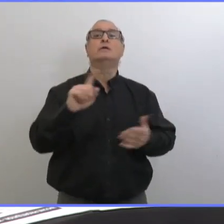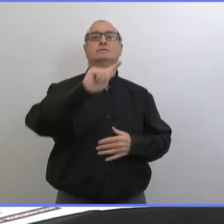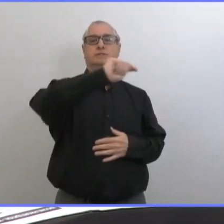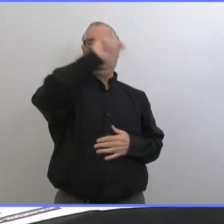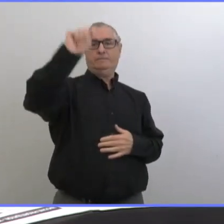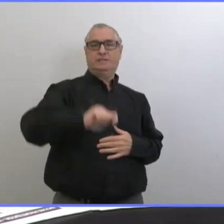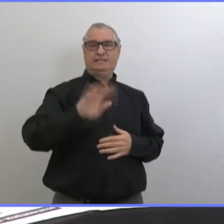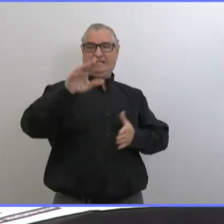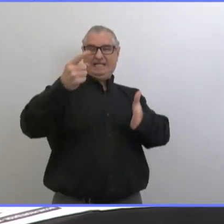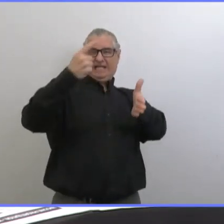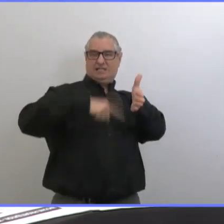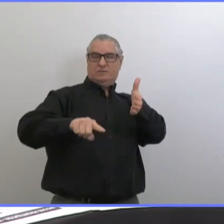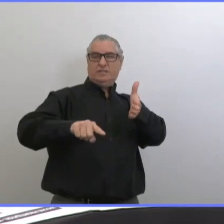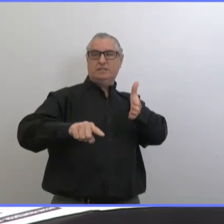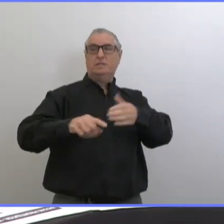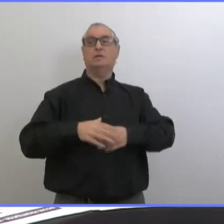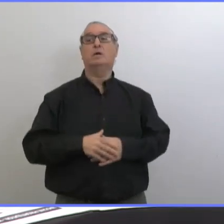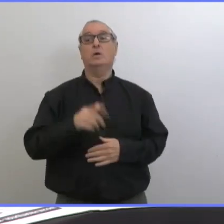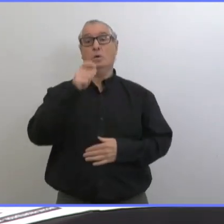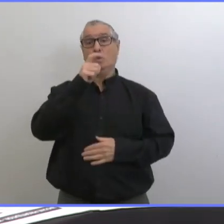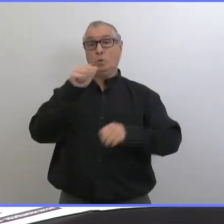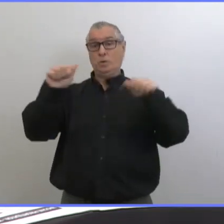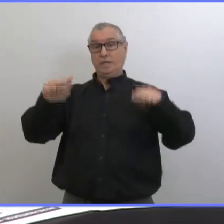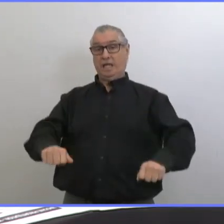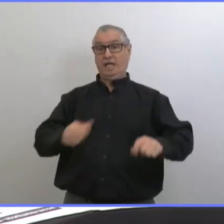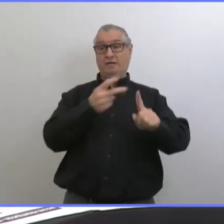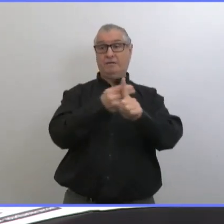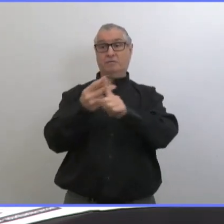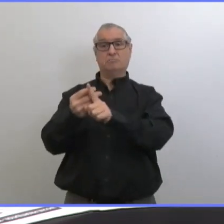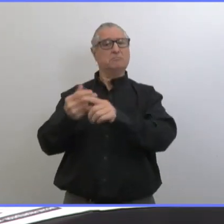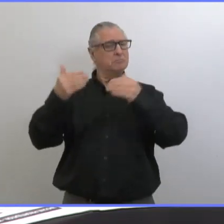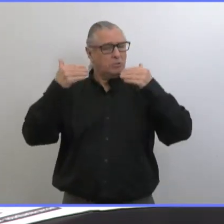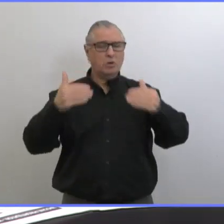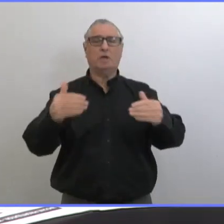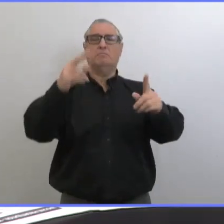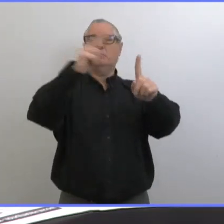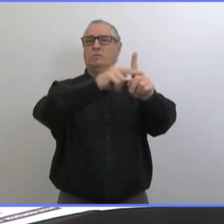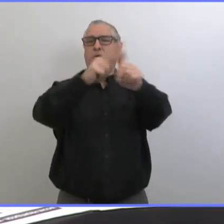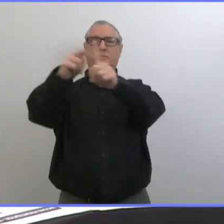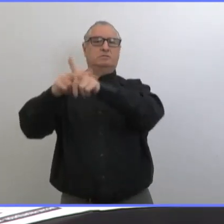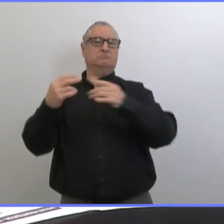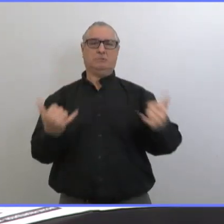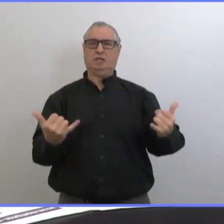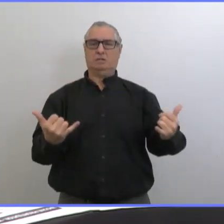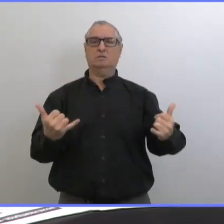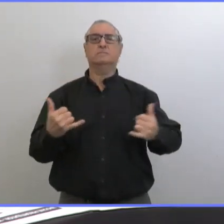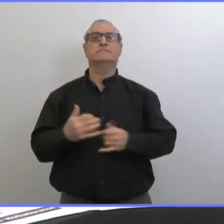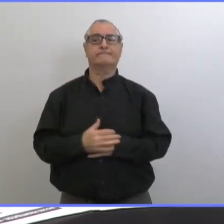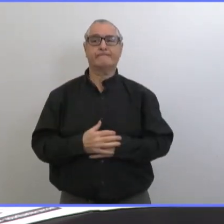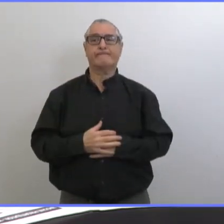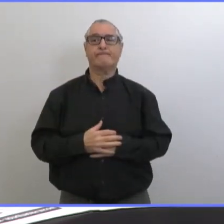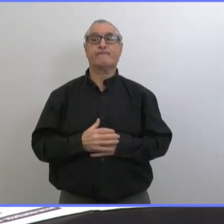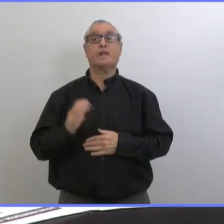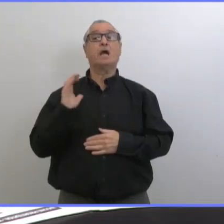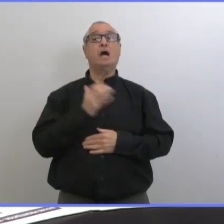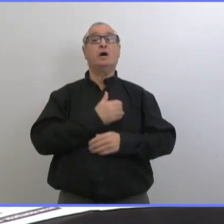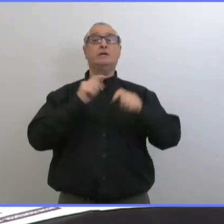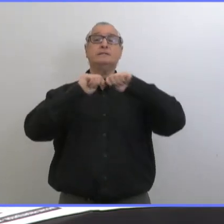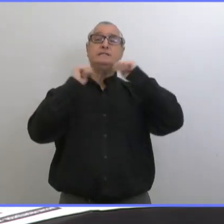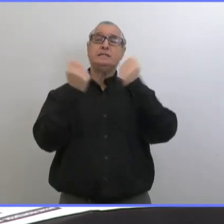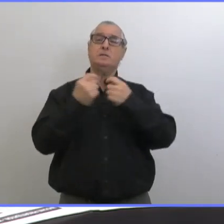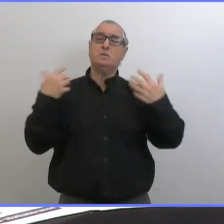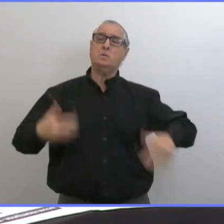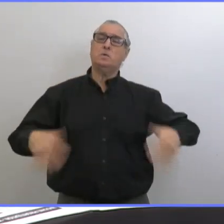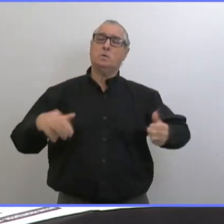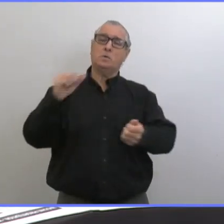et les travailleurs admissibles peuvent appeler pour prendre rendez-vous. Notre équipe travaille aussi dur pour faire face au